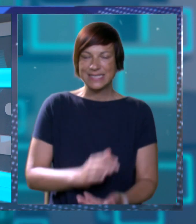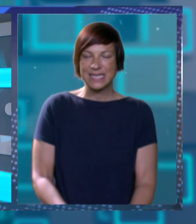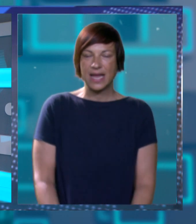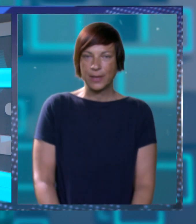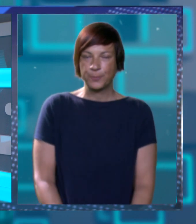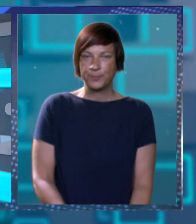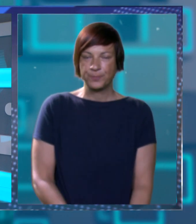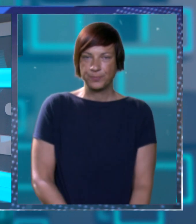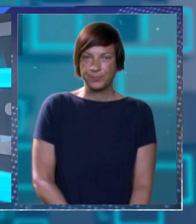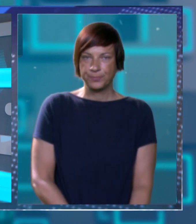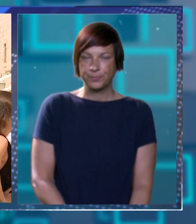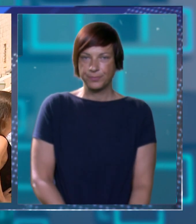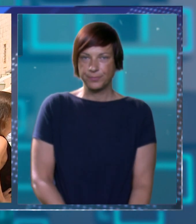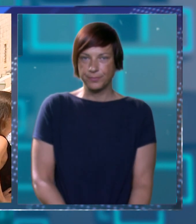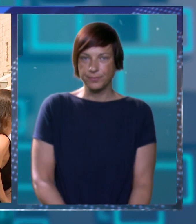zato zainteresirani.